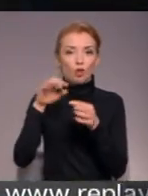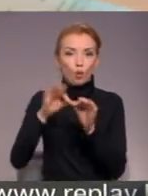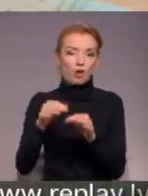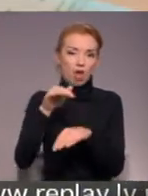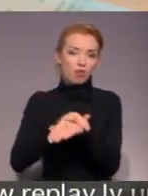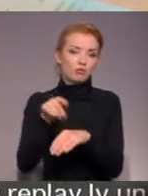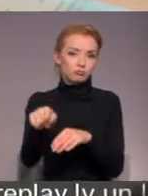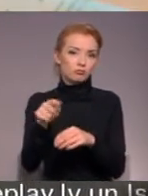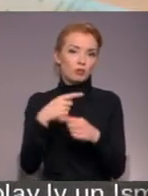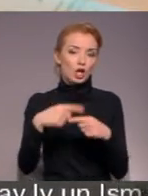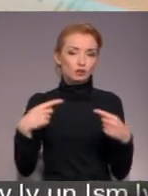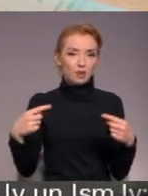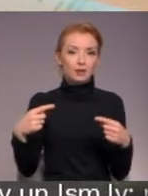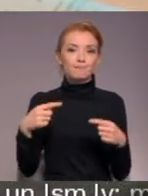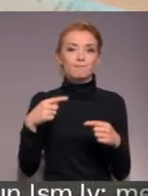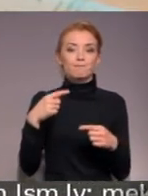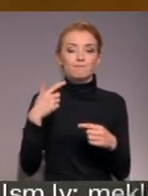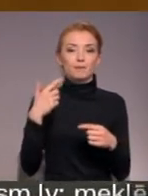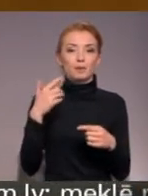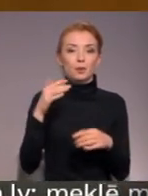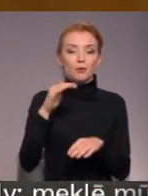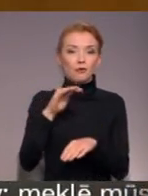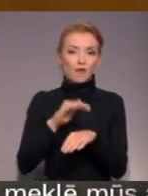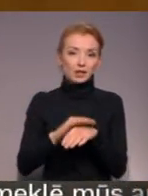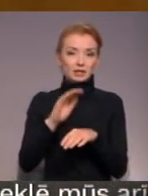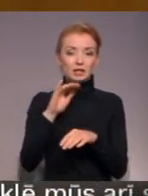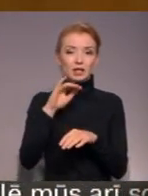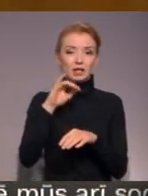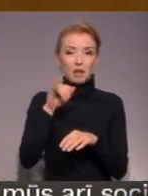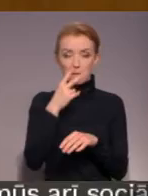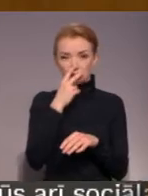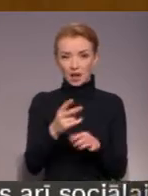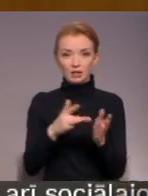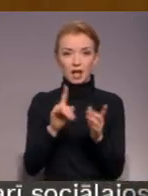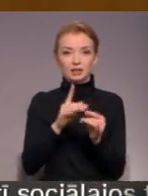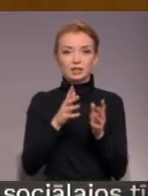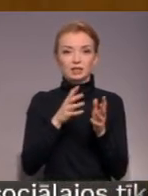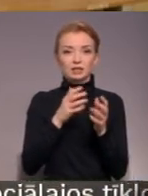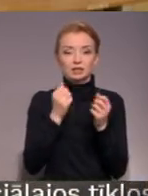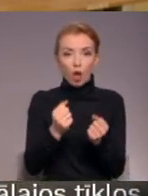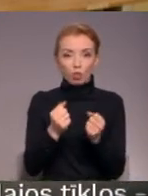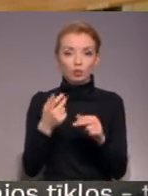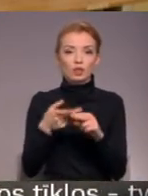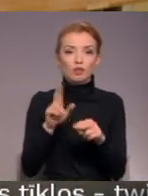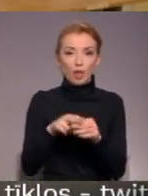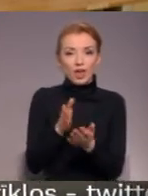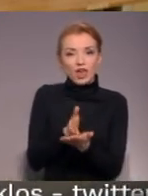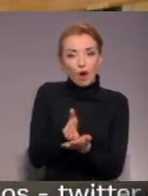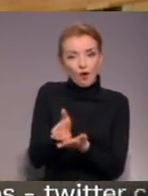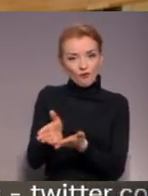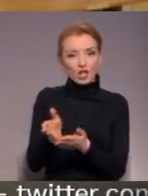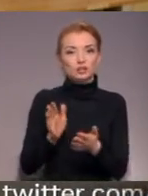Vieglāk, es domāju, arī jau studēt. Jau būtībā, ja tā paskatās pēc tā satura, tad taisni tāda kā ievirzi jau tajā